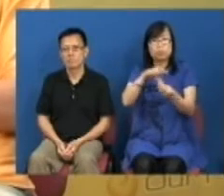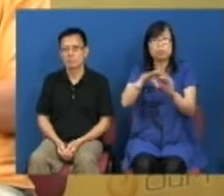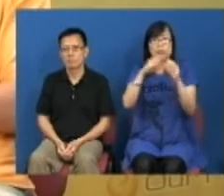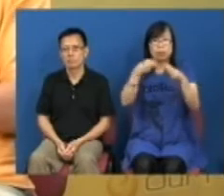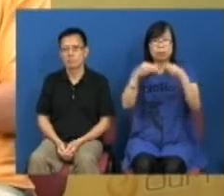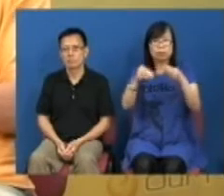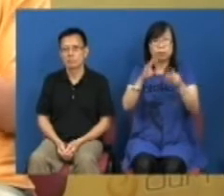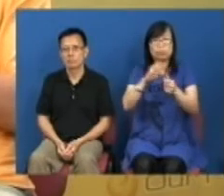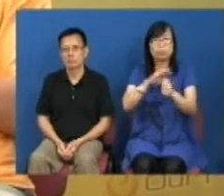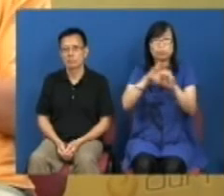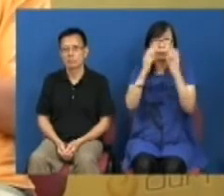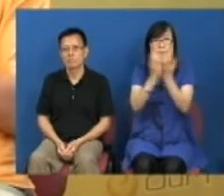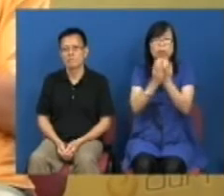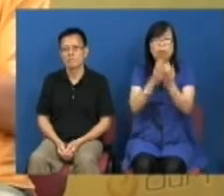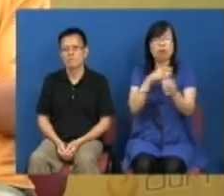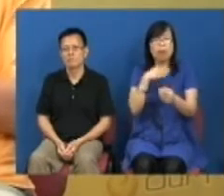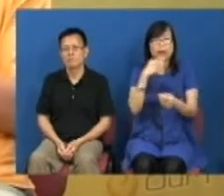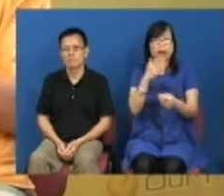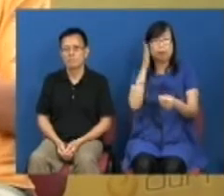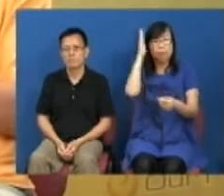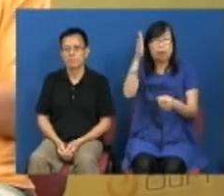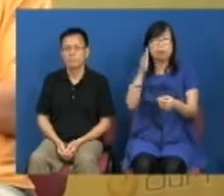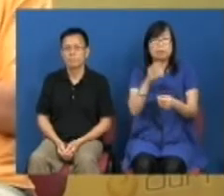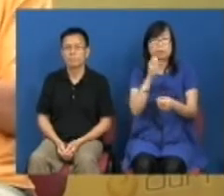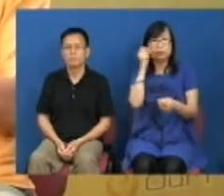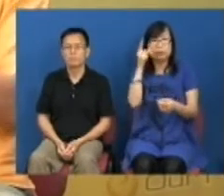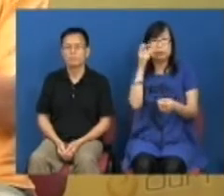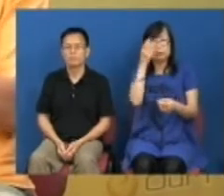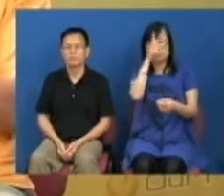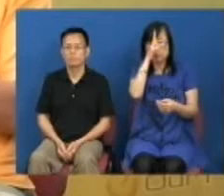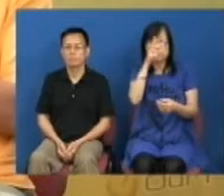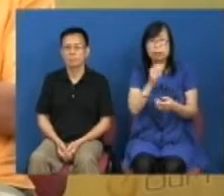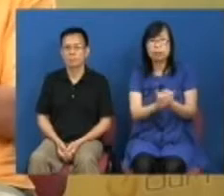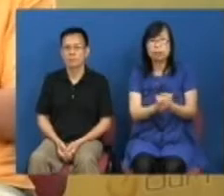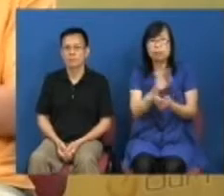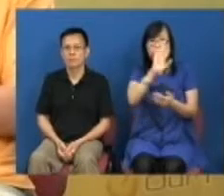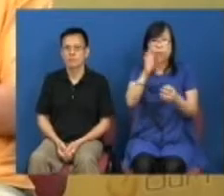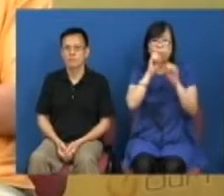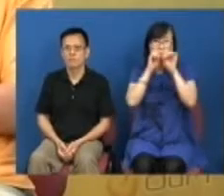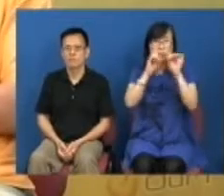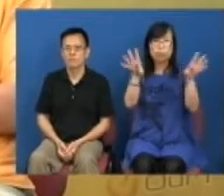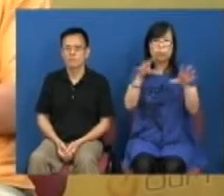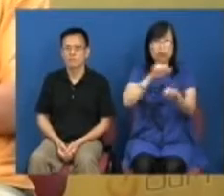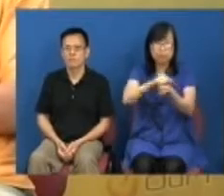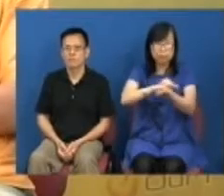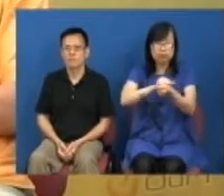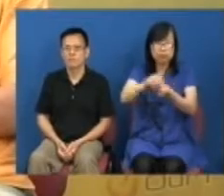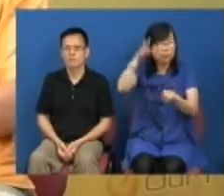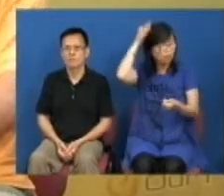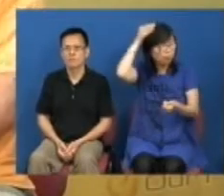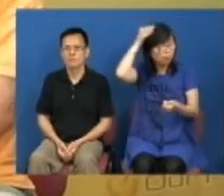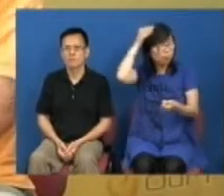体是出席去发言的希望特区政府亦都改缘缓切去不要推行洗脑式的国民教育